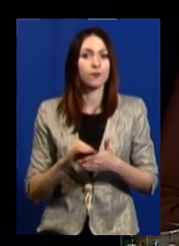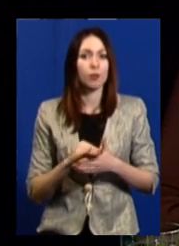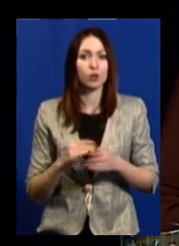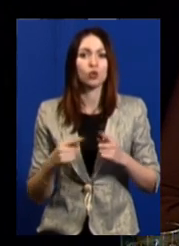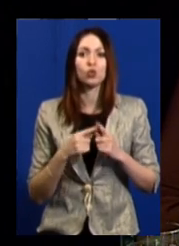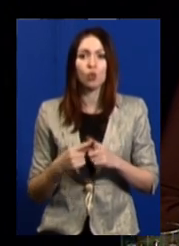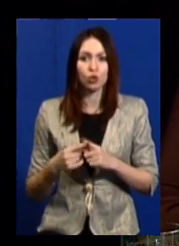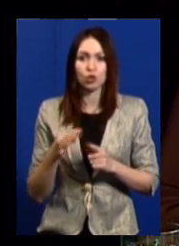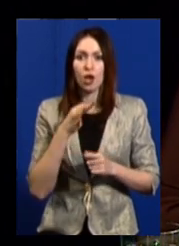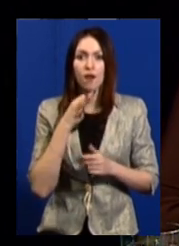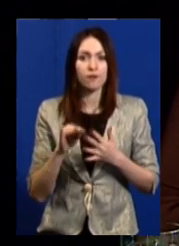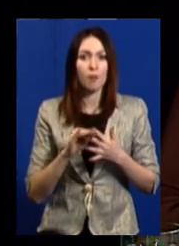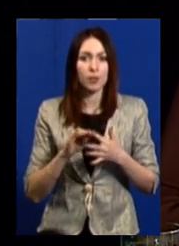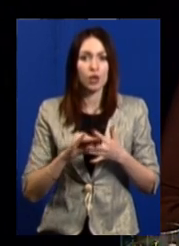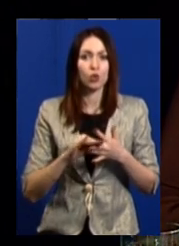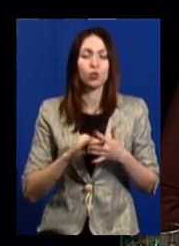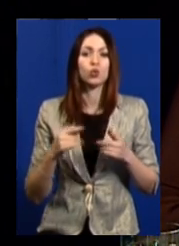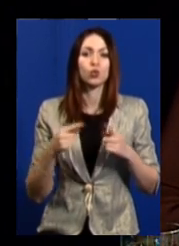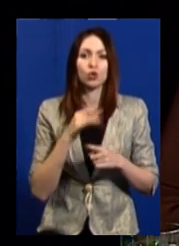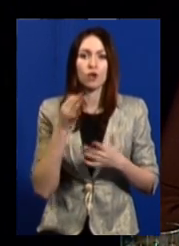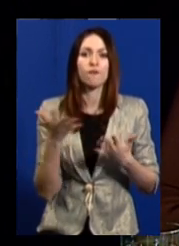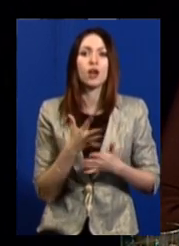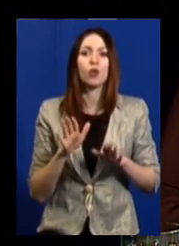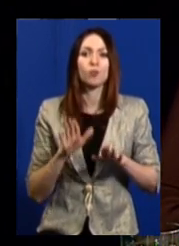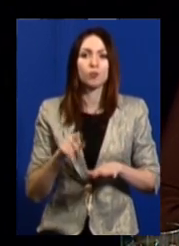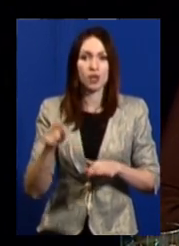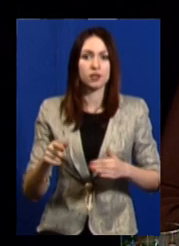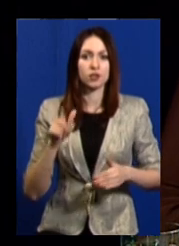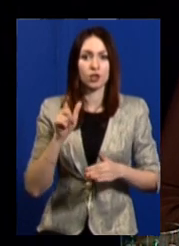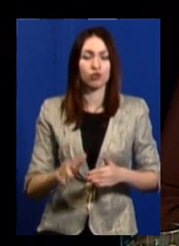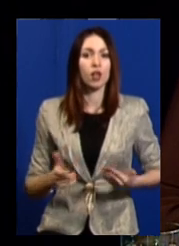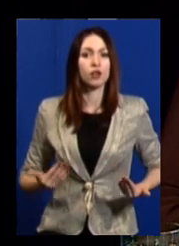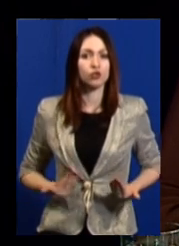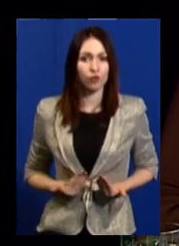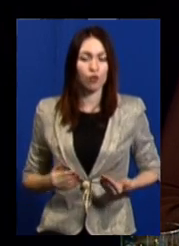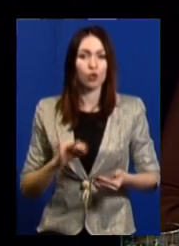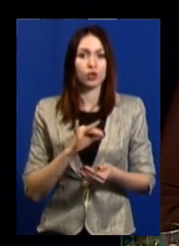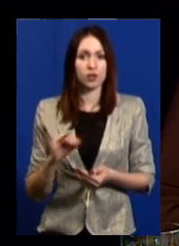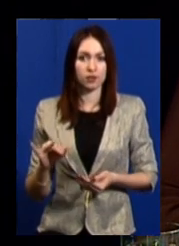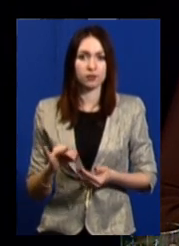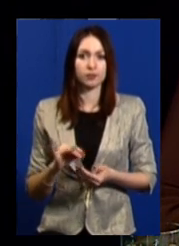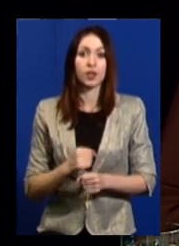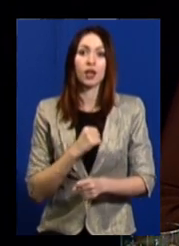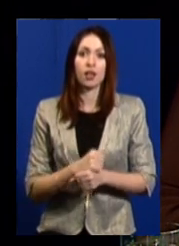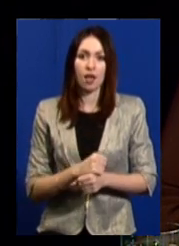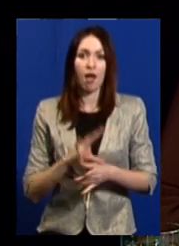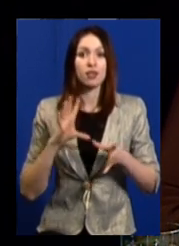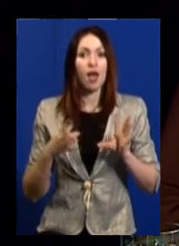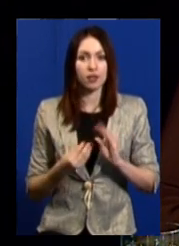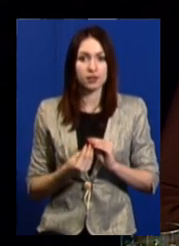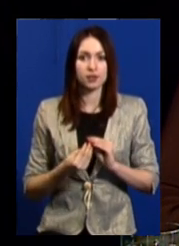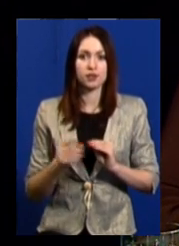указу, хоч в якому населеному пункті проживає та чи інша людина. І роблячи аналіз